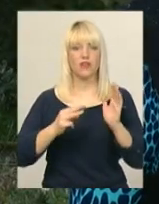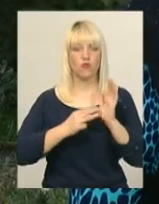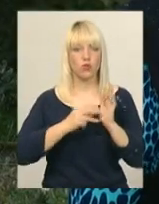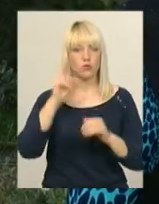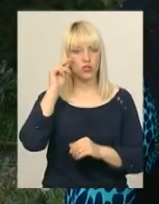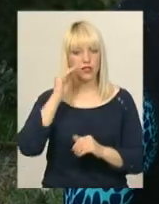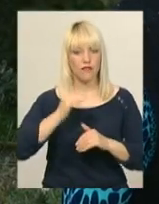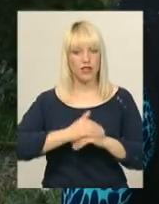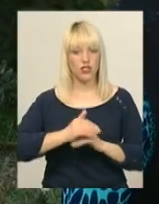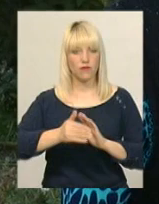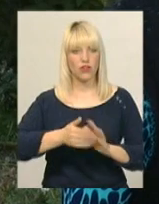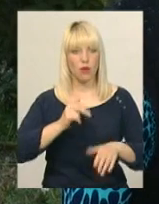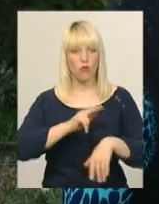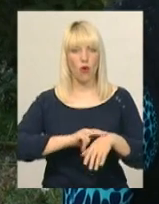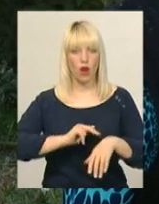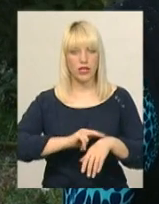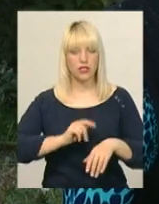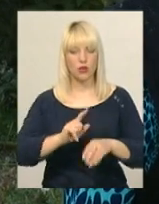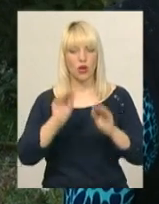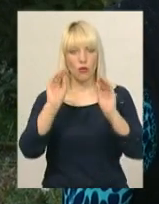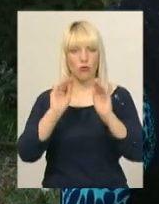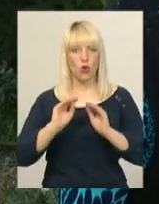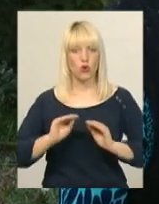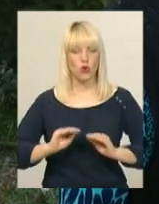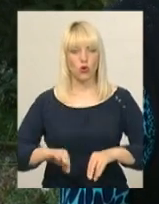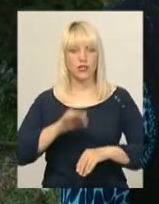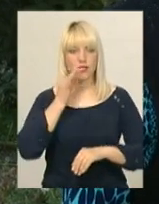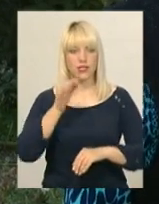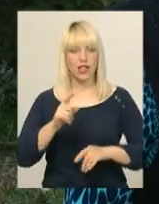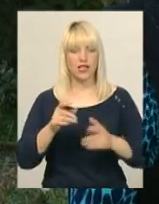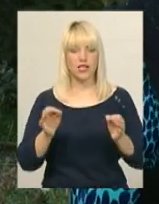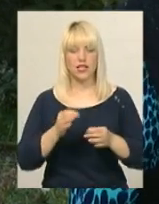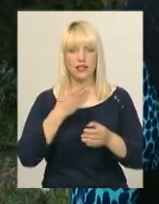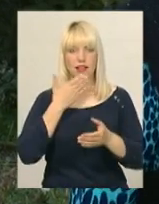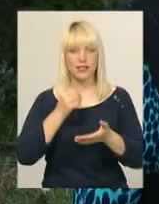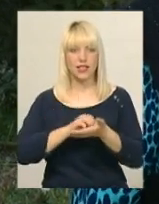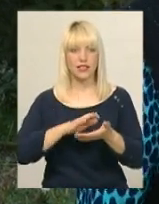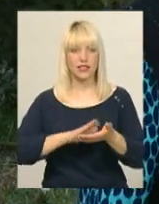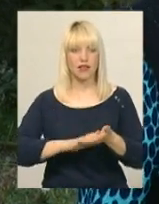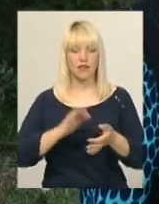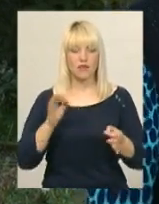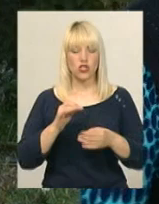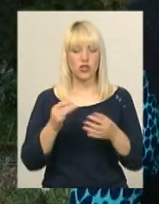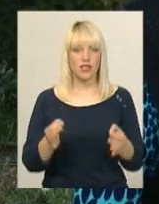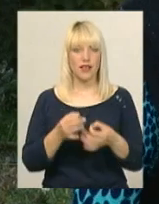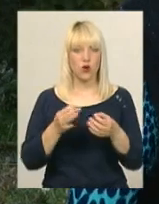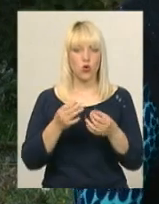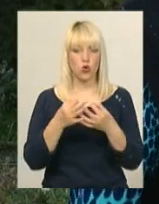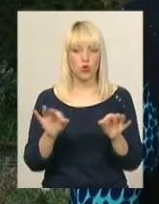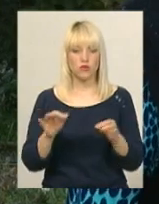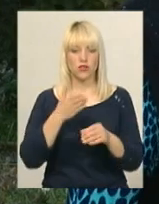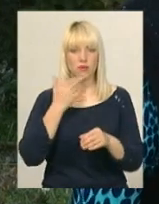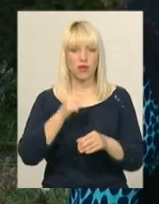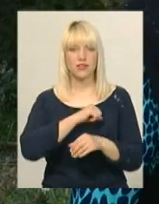викликали міліцію. Міліція приїхала, склала протоколи, сказали, що нікде не зареєстровано, нічого вони ніякого дозволу не мають, нічого